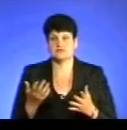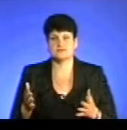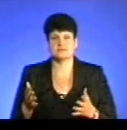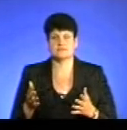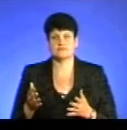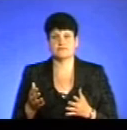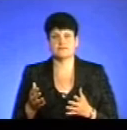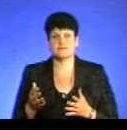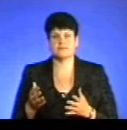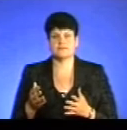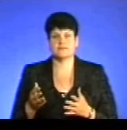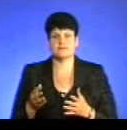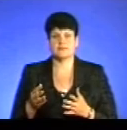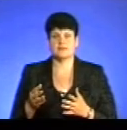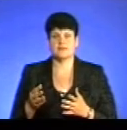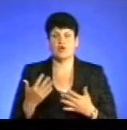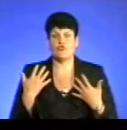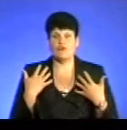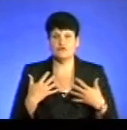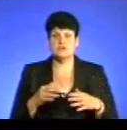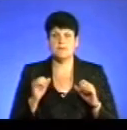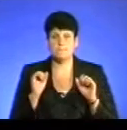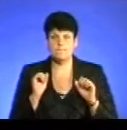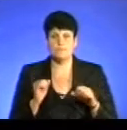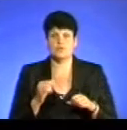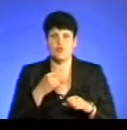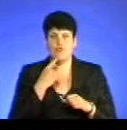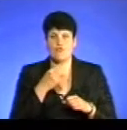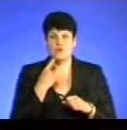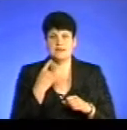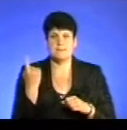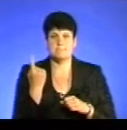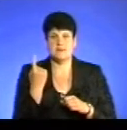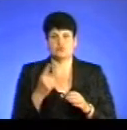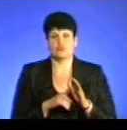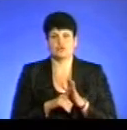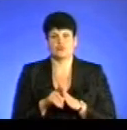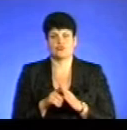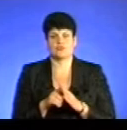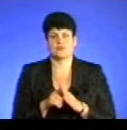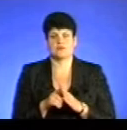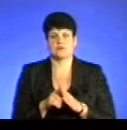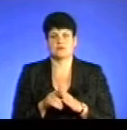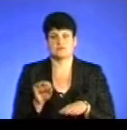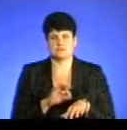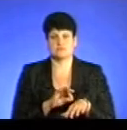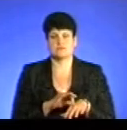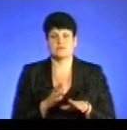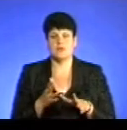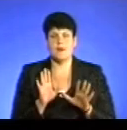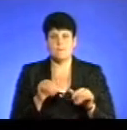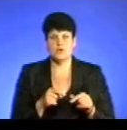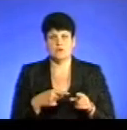Тобто, вже ми можемо виставляти, як першу початкову стадію захворювання. Потім вона